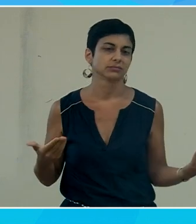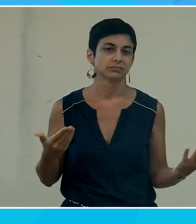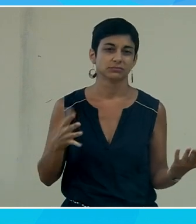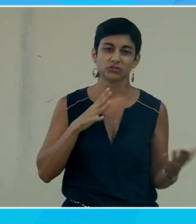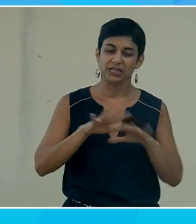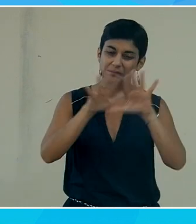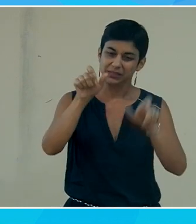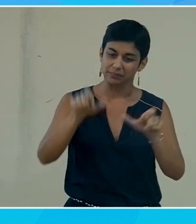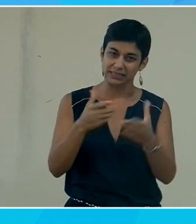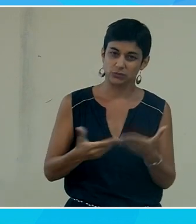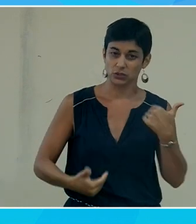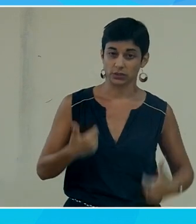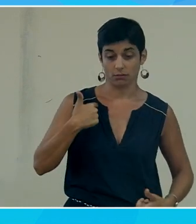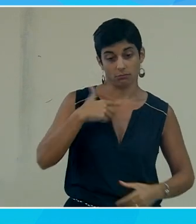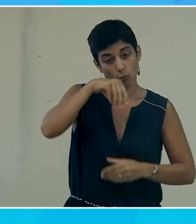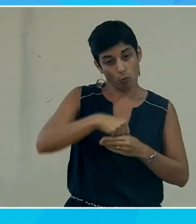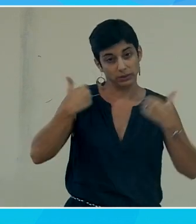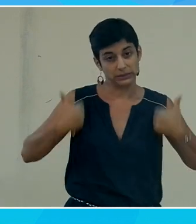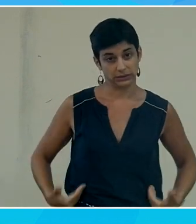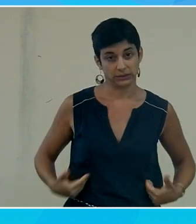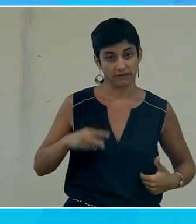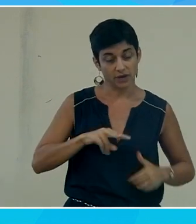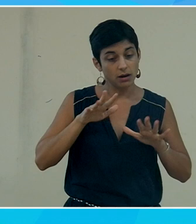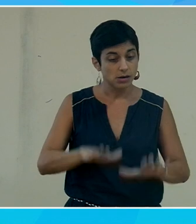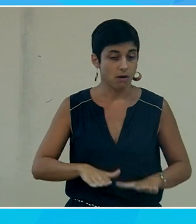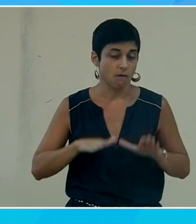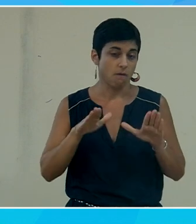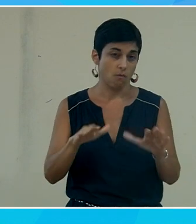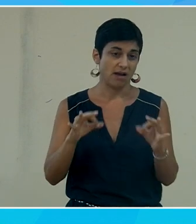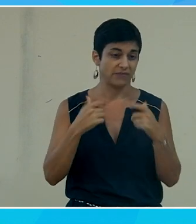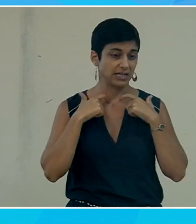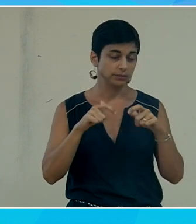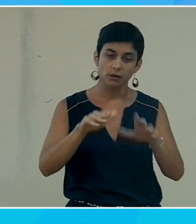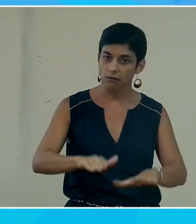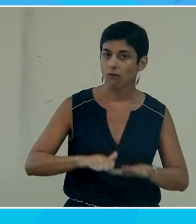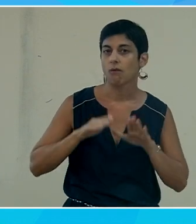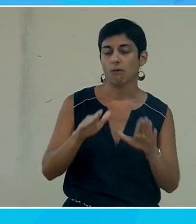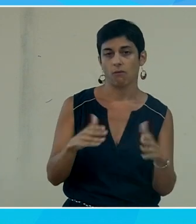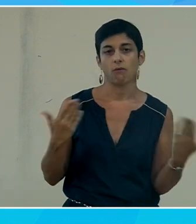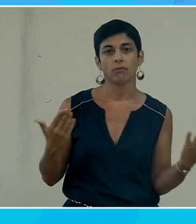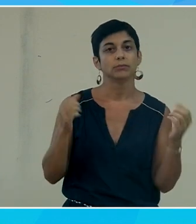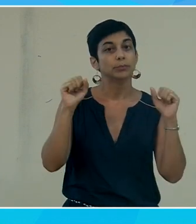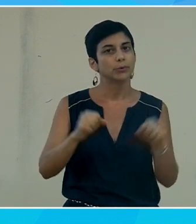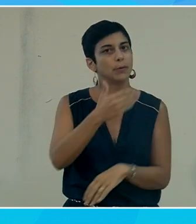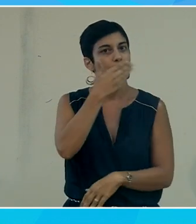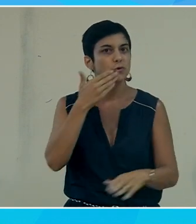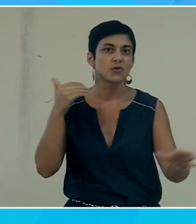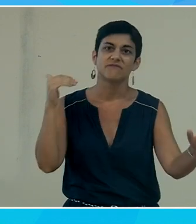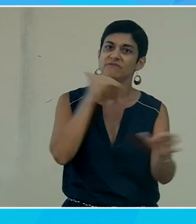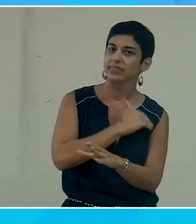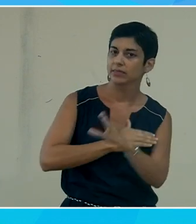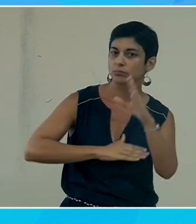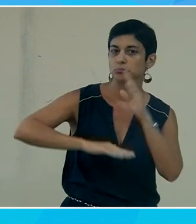en situation de handicap je suis bien placé pour le savoir les choses avancent trop lentement en termes d'accessivité et ça pourrait aller beaucoup plus vite